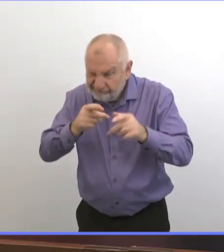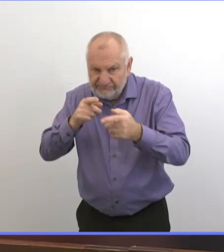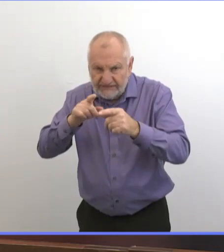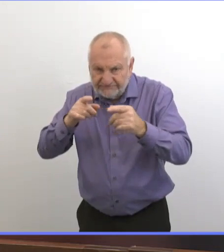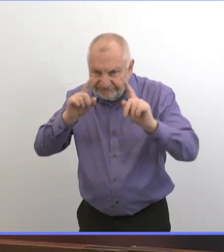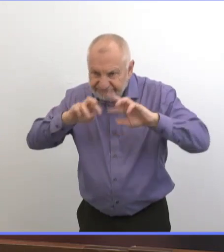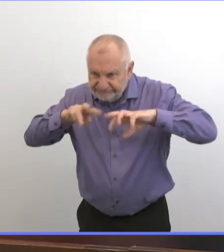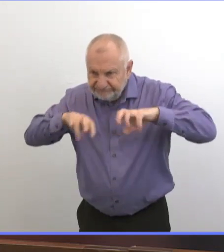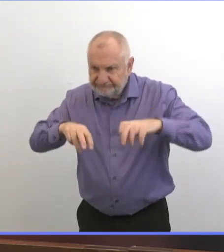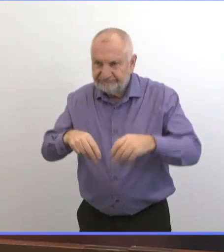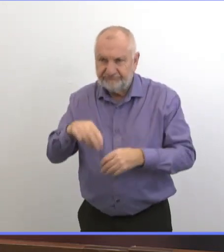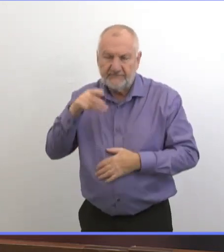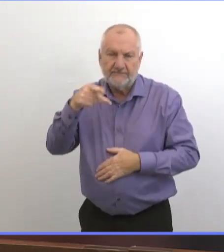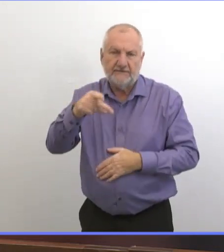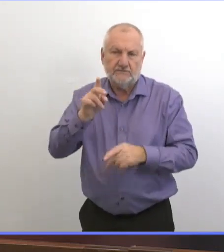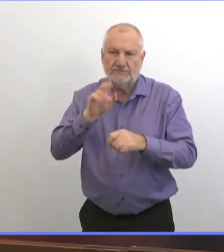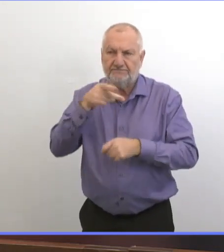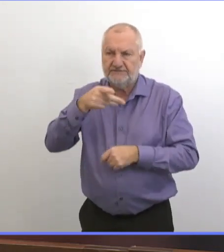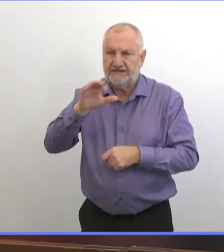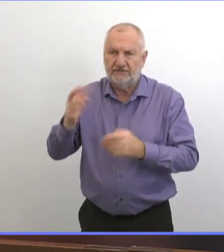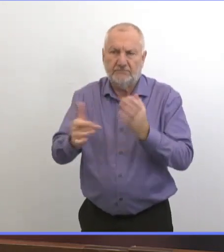Donc, ce n pas une nouvelle technologie.